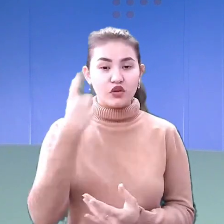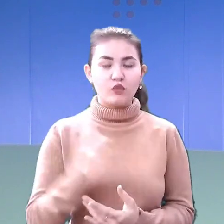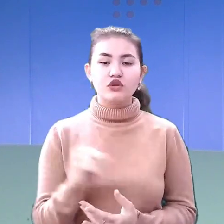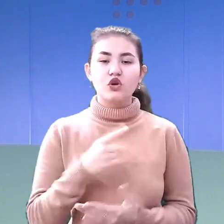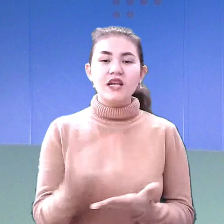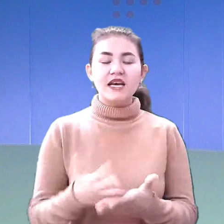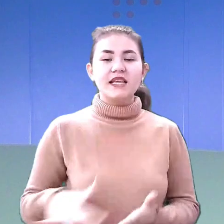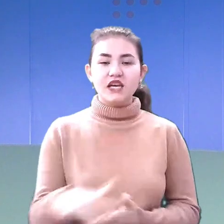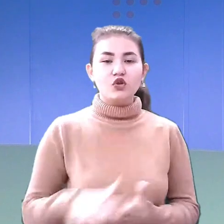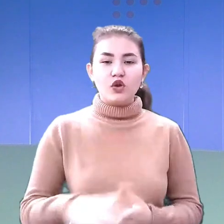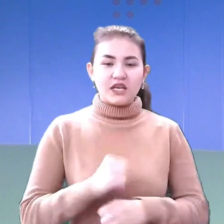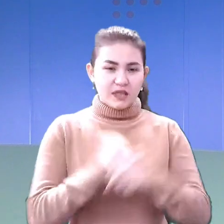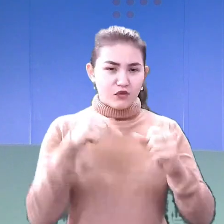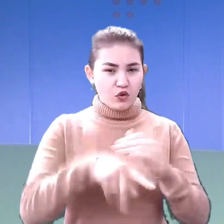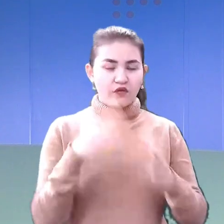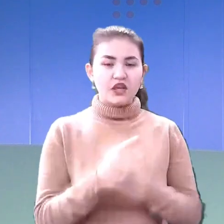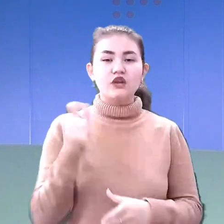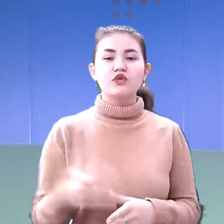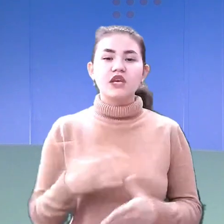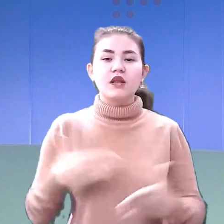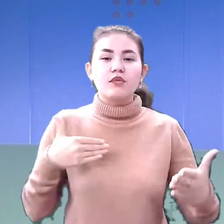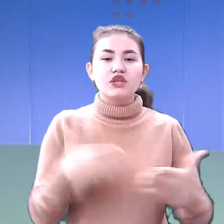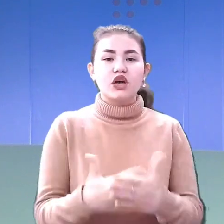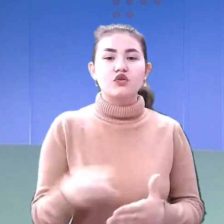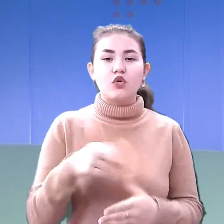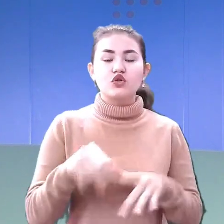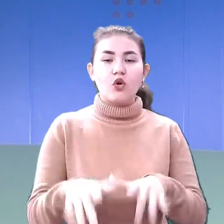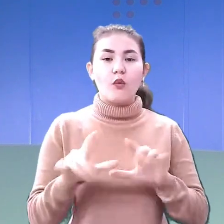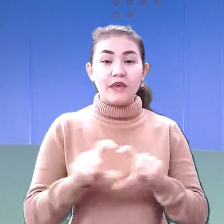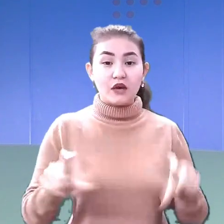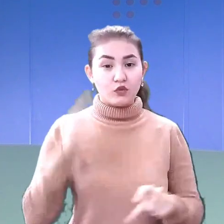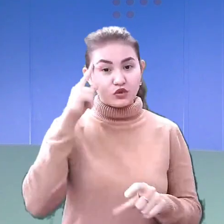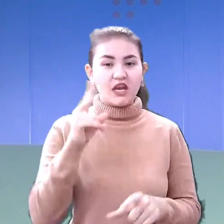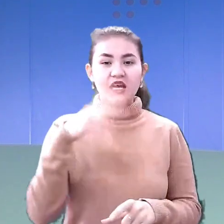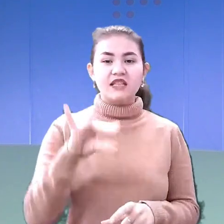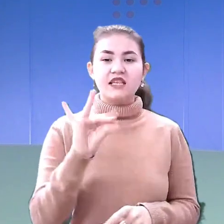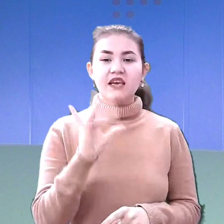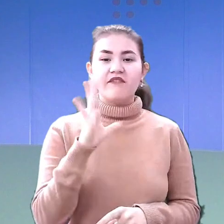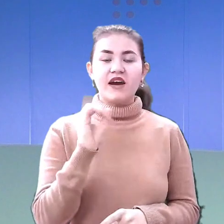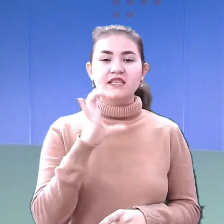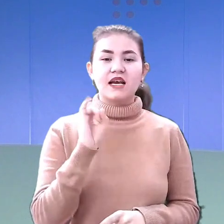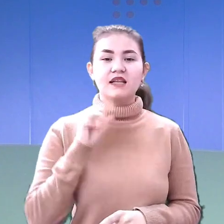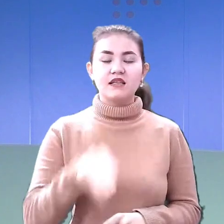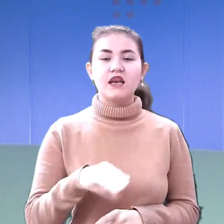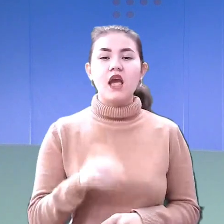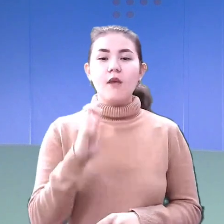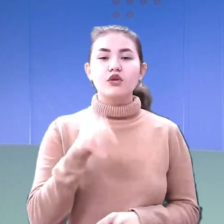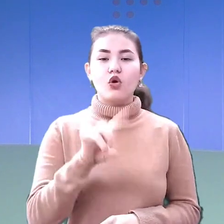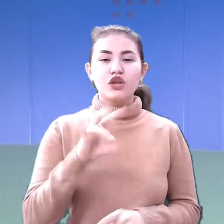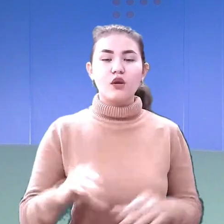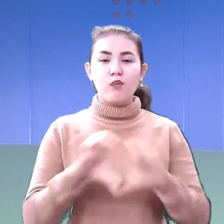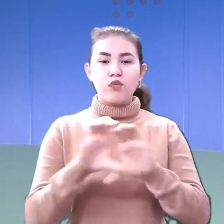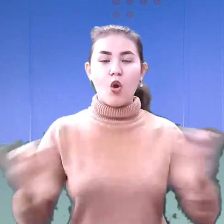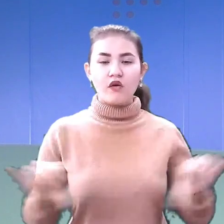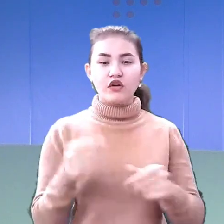територія замінована. Люди, які наближатимуться до цього об'єкту, вважатимуться диверсантами. Бетонні блоки, виготовлені